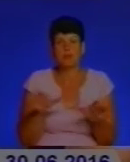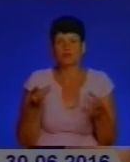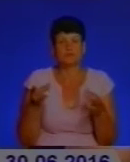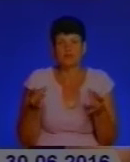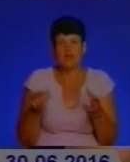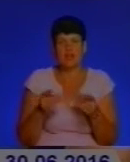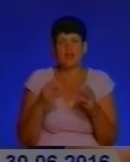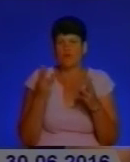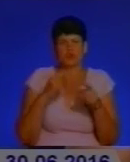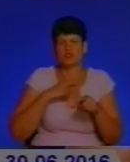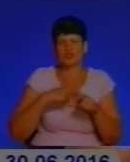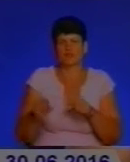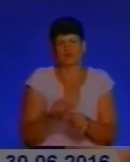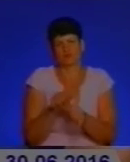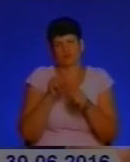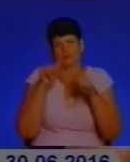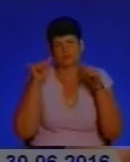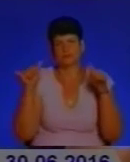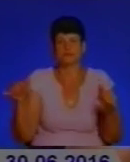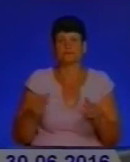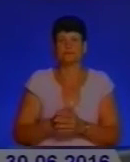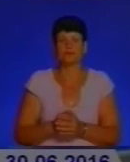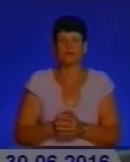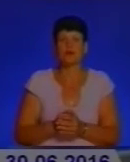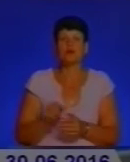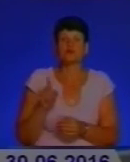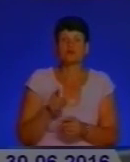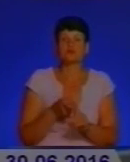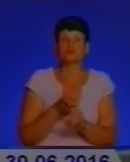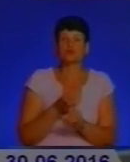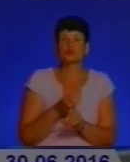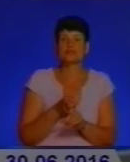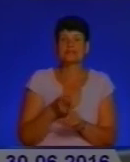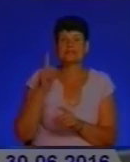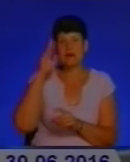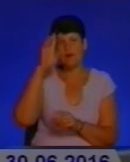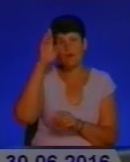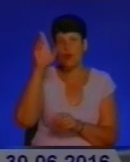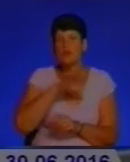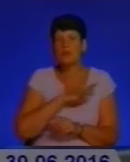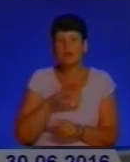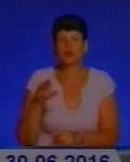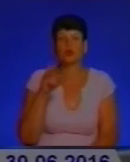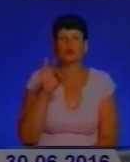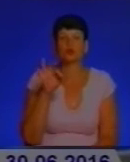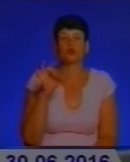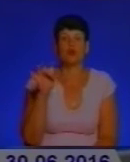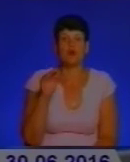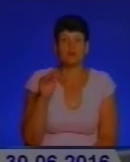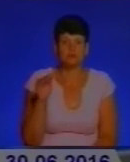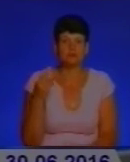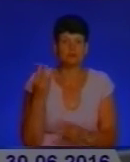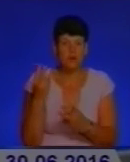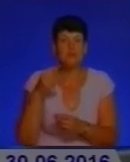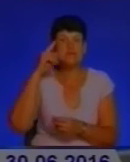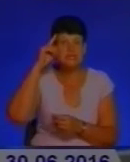досить швидко набирає своїх обертів. Що стосується, от ви казали, що, слава Богу, цього року не було торф'яних пожеж. Але ми знаємо, що